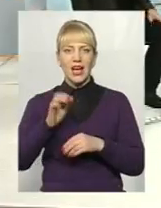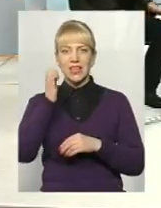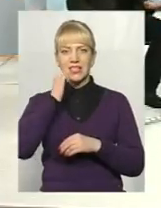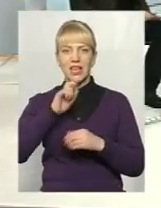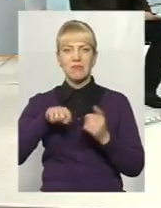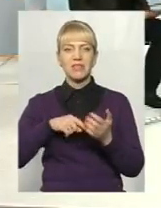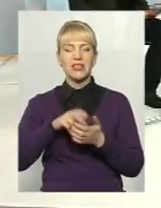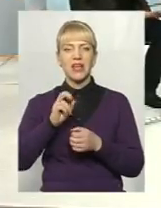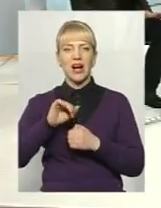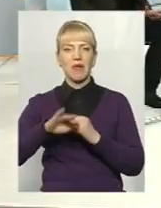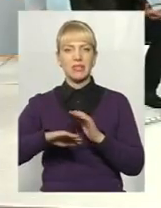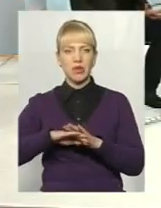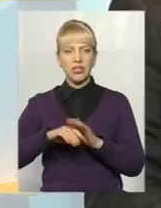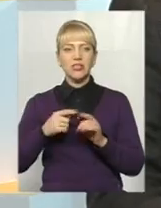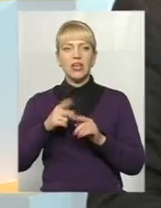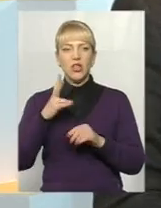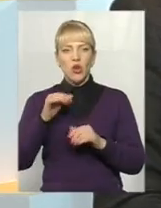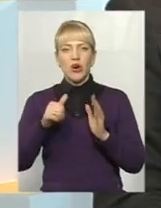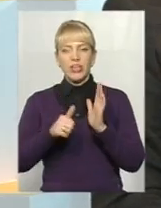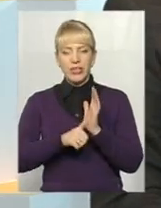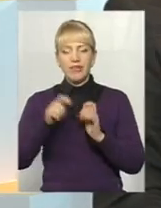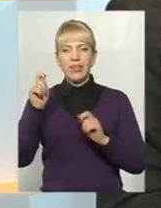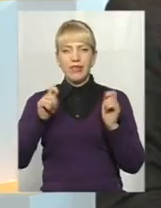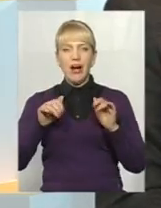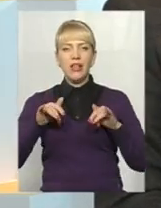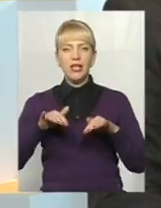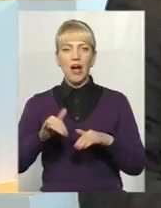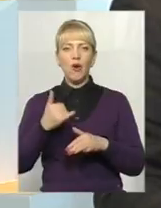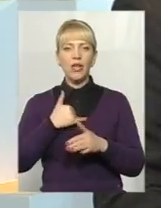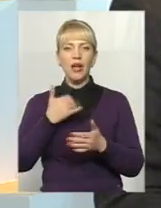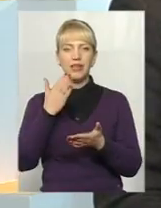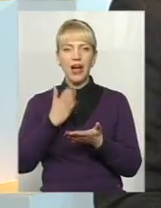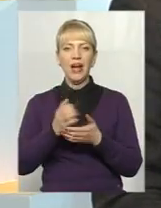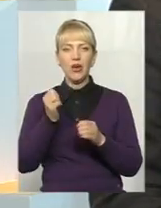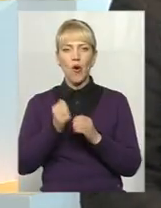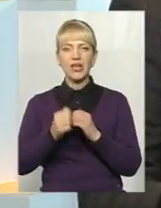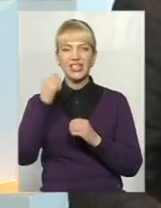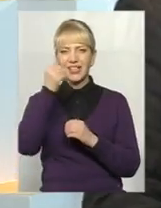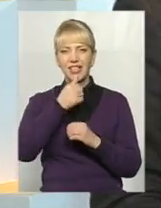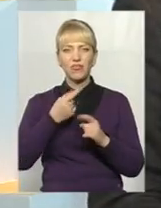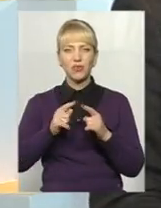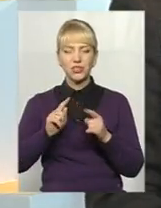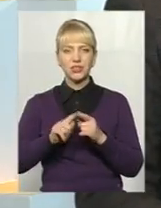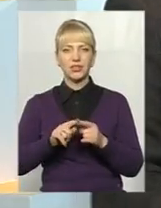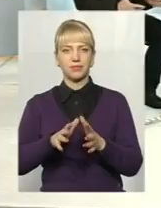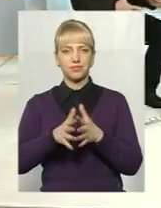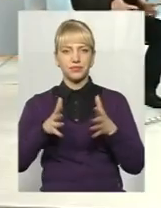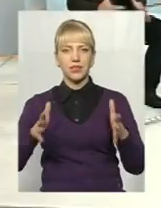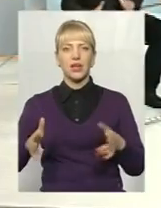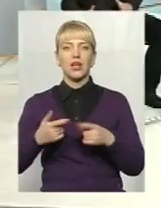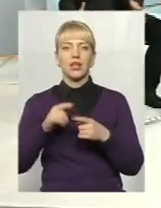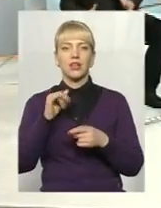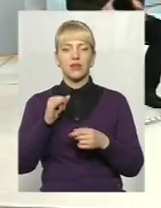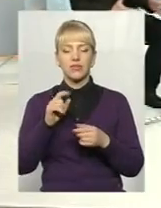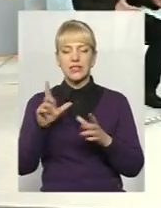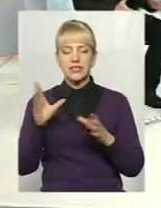кам'янець. Але шість фестивальних заходів ми маємо, і кожен рік вони набирають розмаху. Тому що все прийшлося